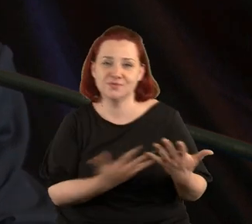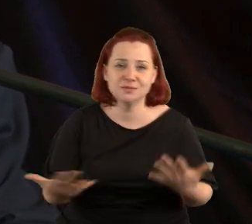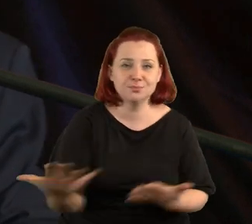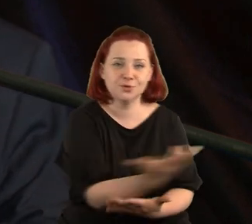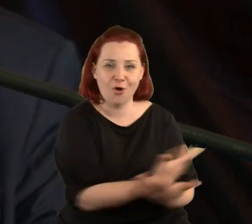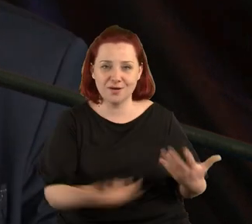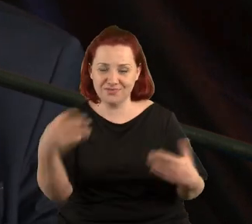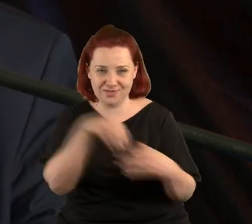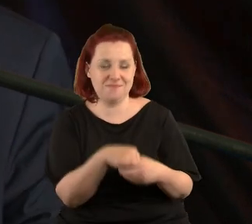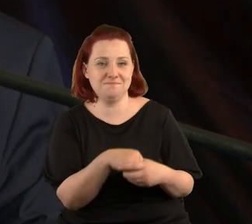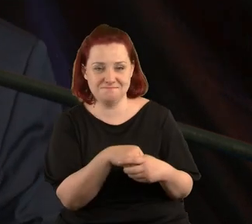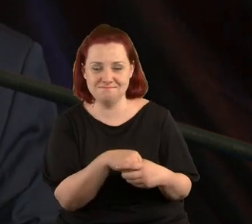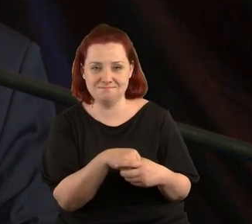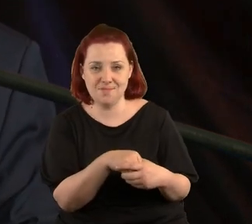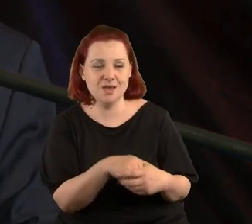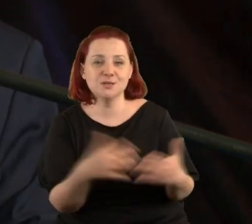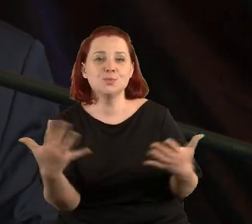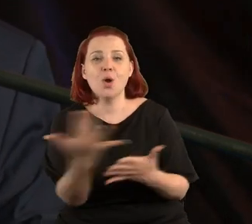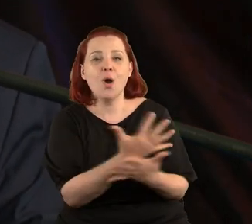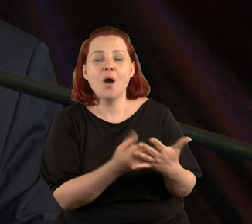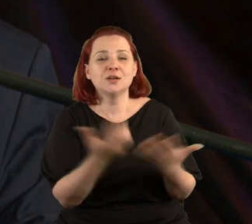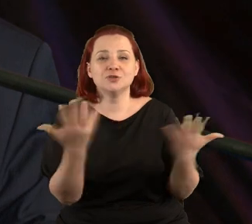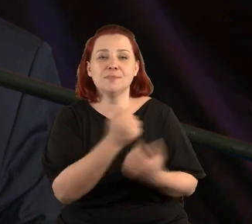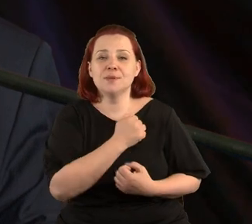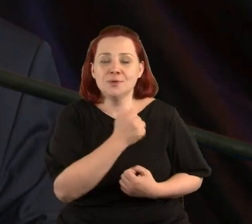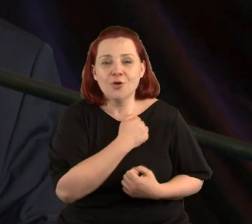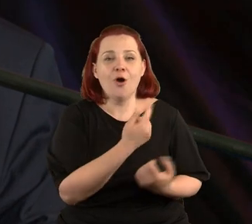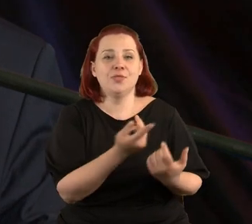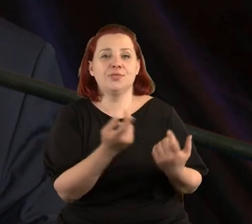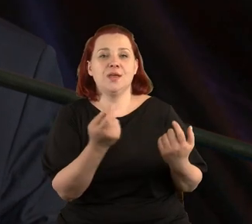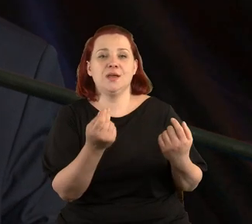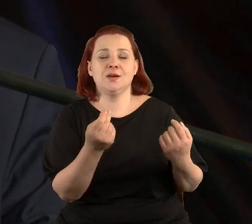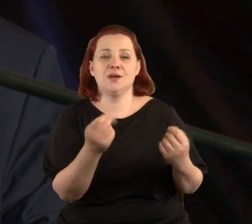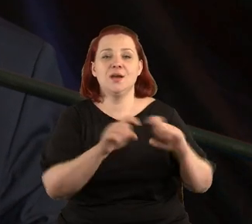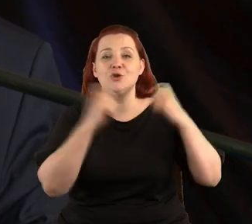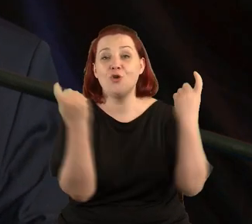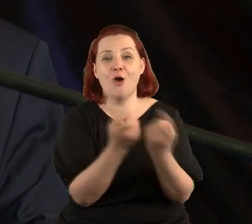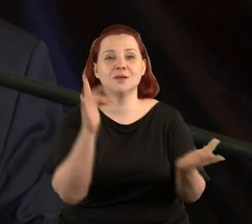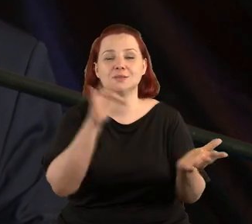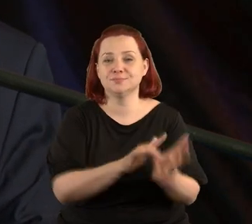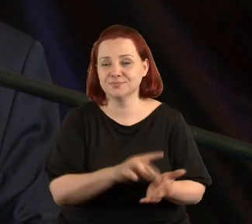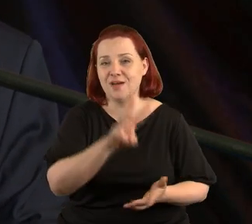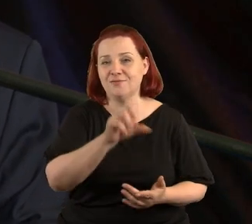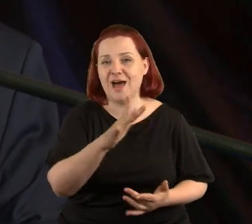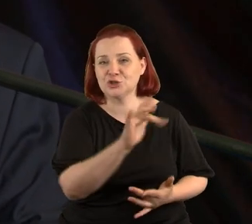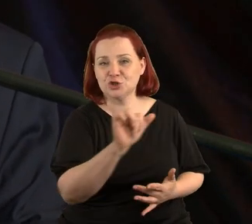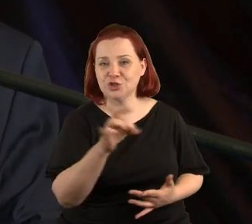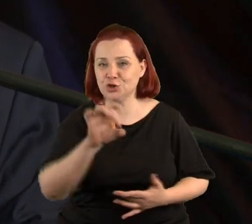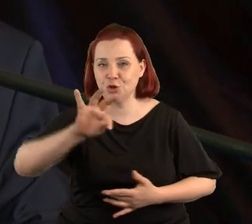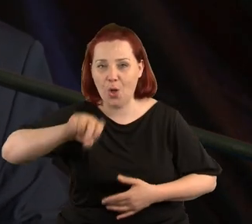w zbiorach biblioteki kongresu w Waszyngtonie. British,